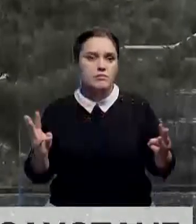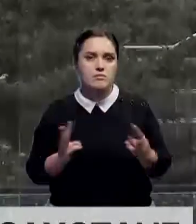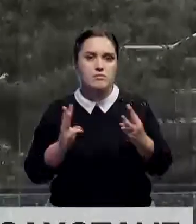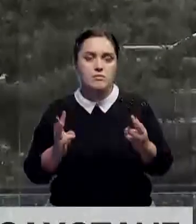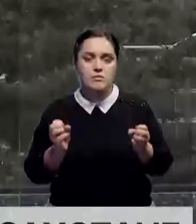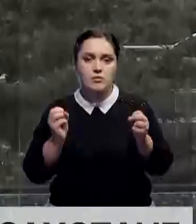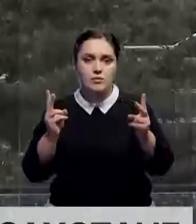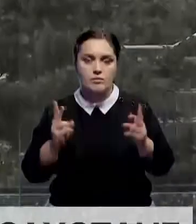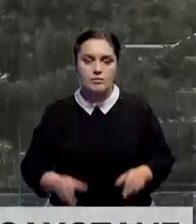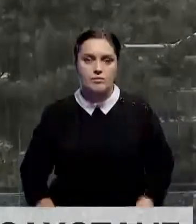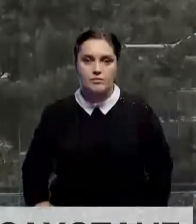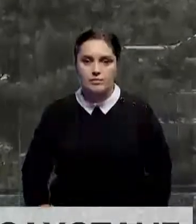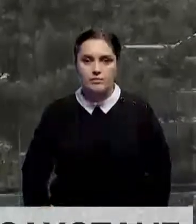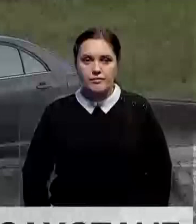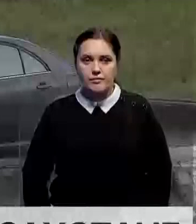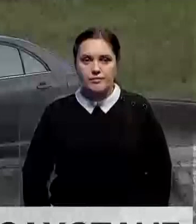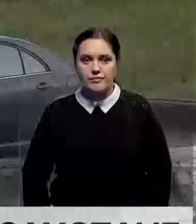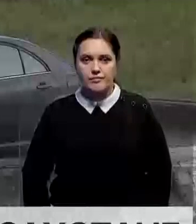чрезвычайная пожарная опасность.